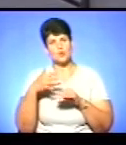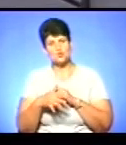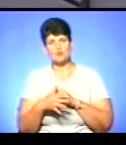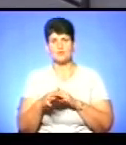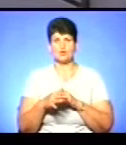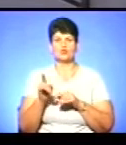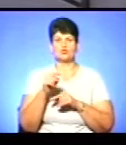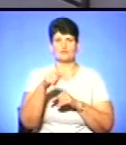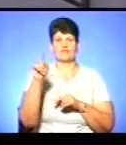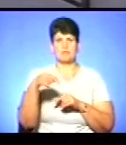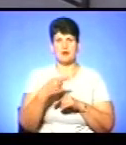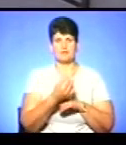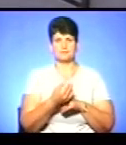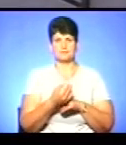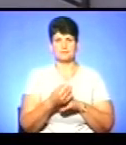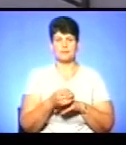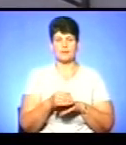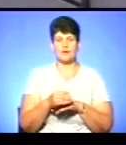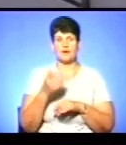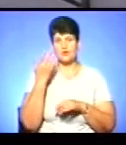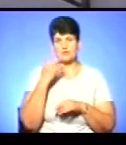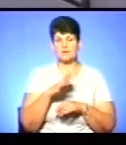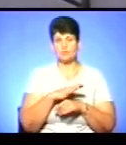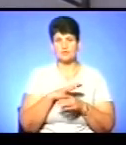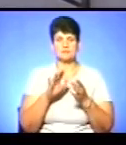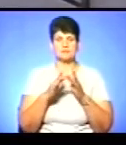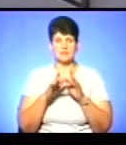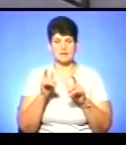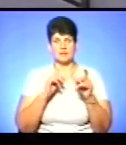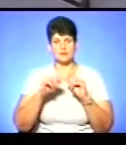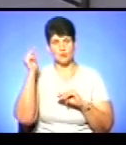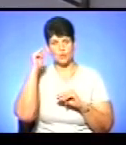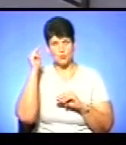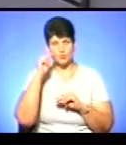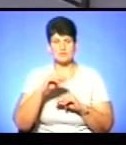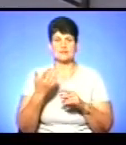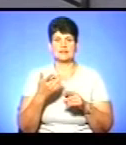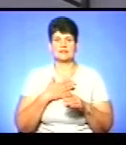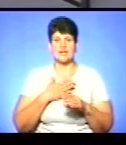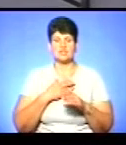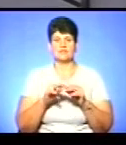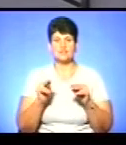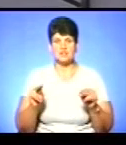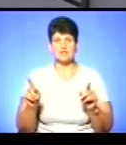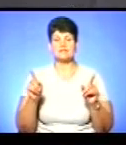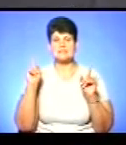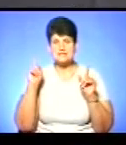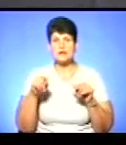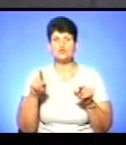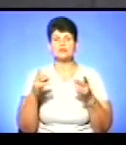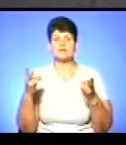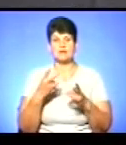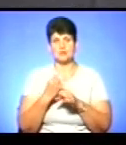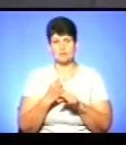вони, що від них вимагається реформа? Так, прийшовши онлайн-курси, прийшовши очні-курси, наші вчителі просто знають, що вони можуть робити.